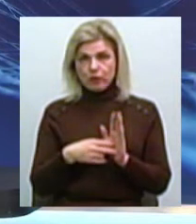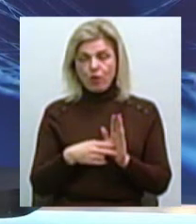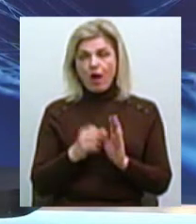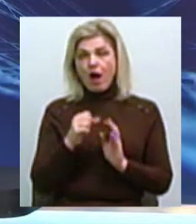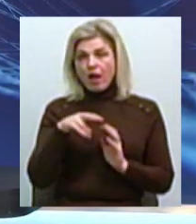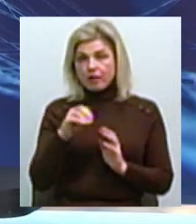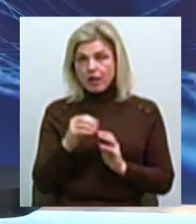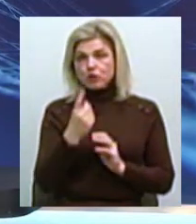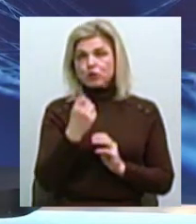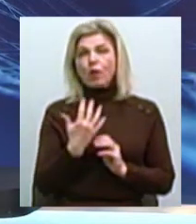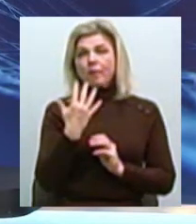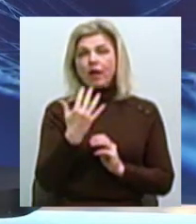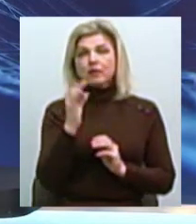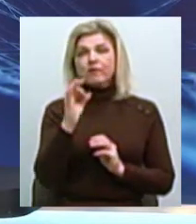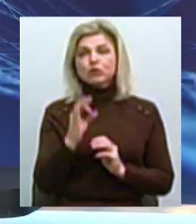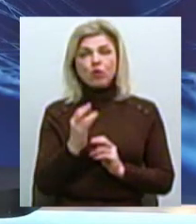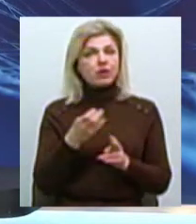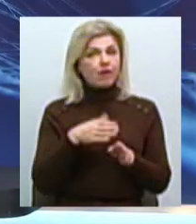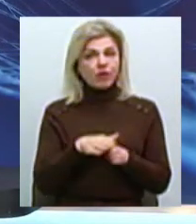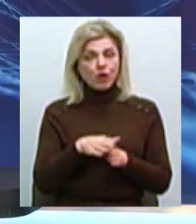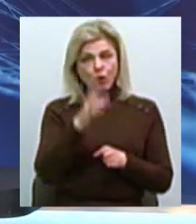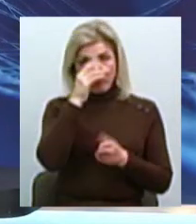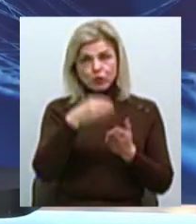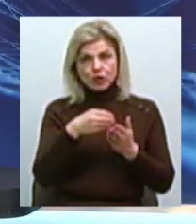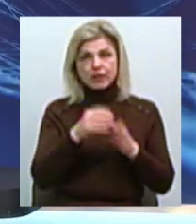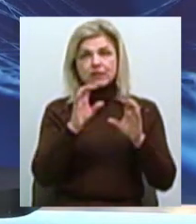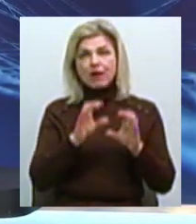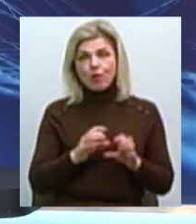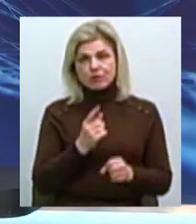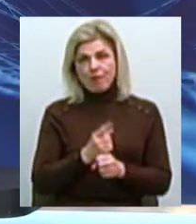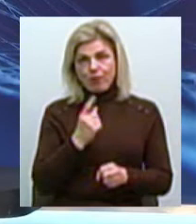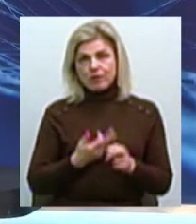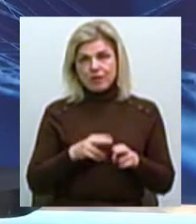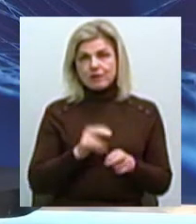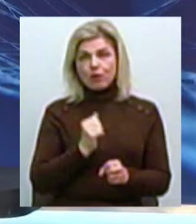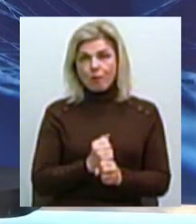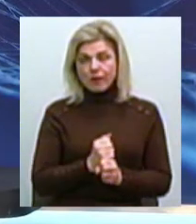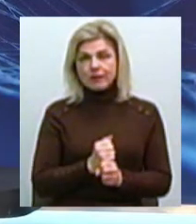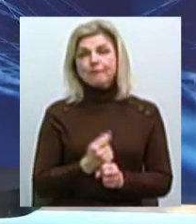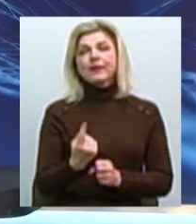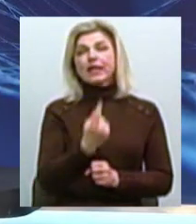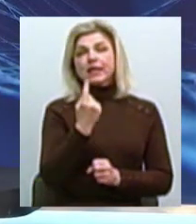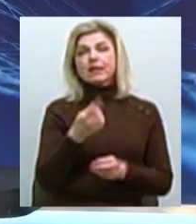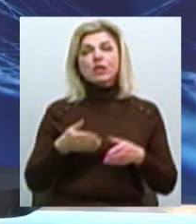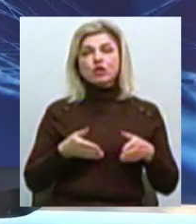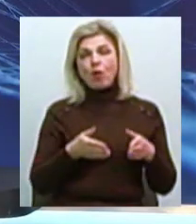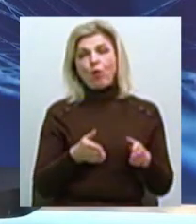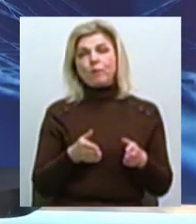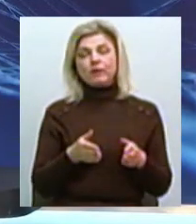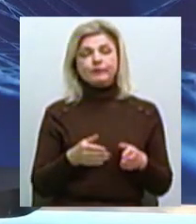але 105% не досягнуто, бюджетне законодавство забороняє це робити Тому єдиним дієвим шляхом є